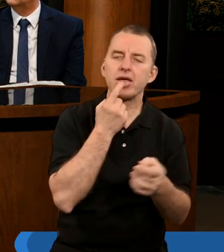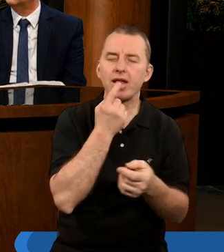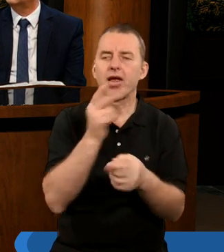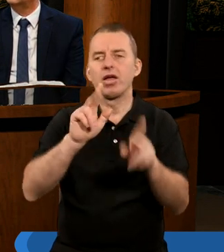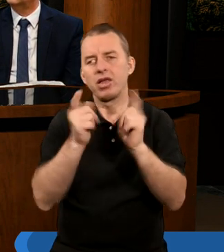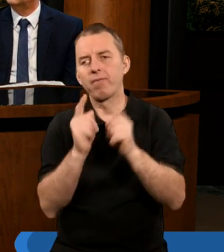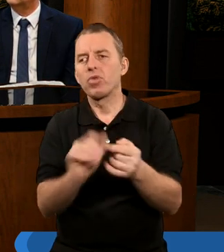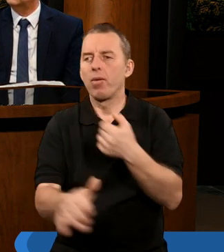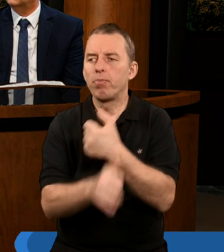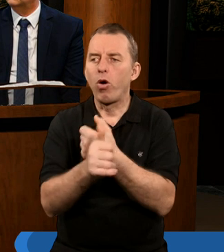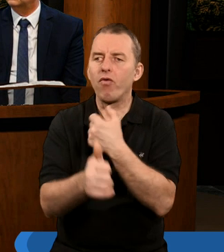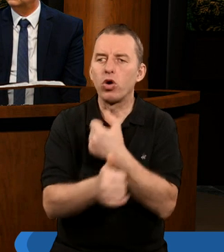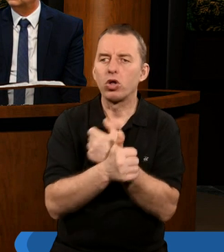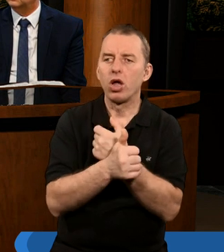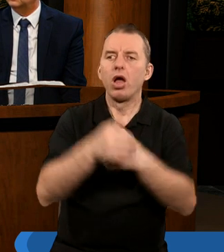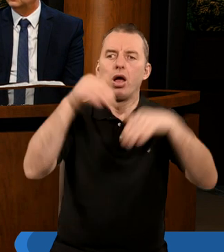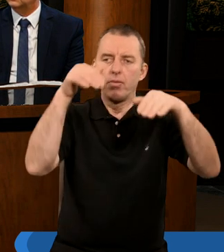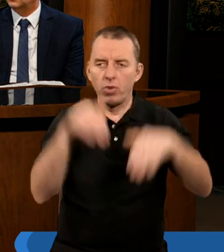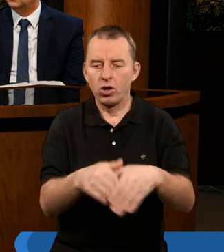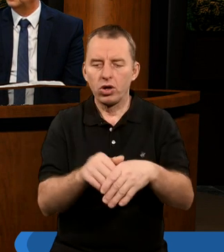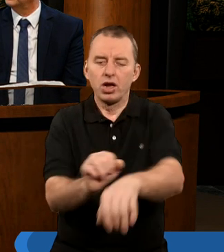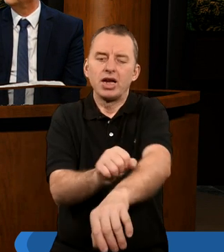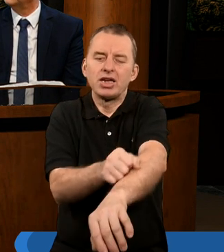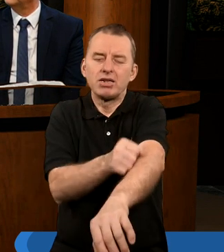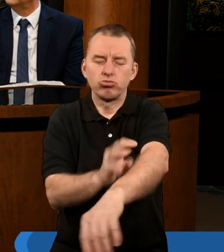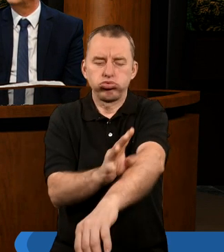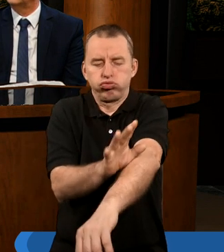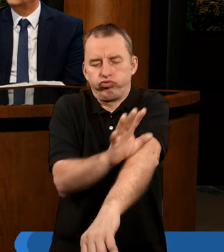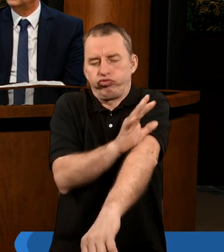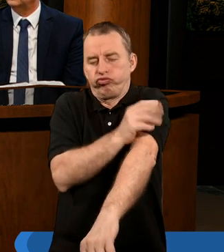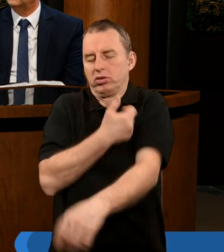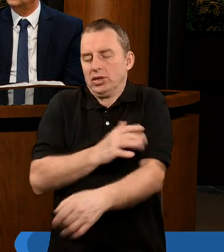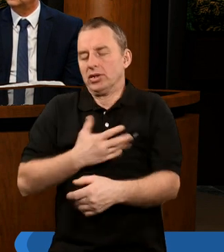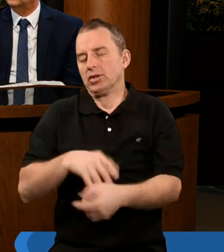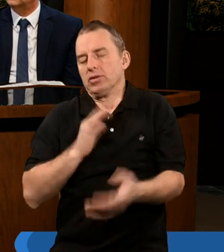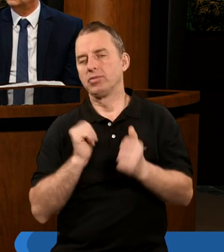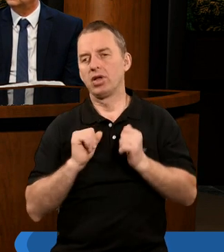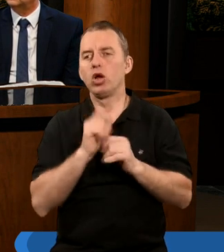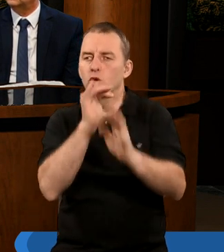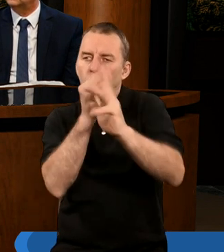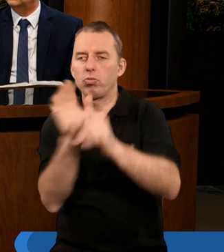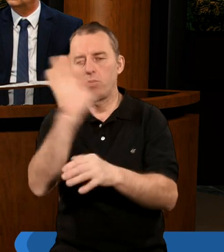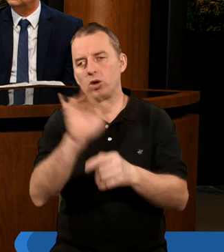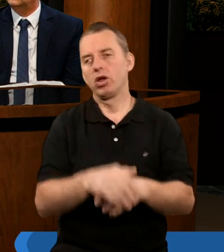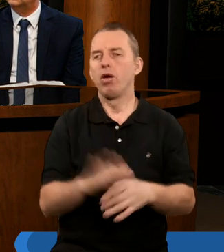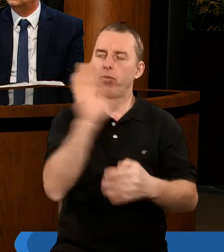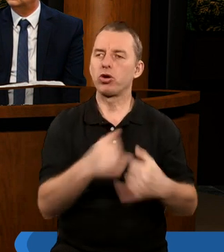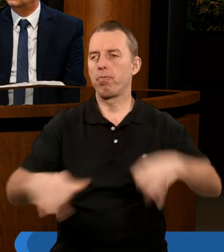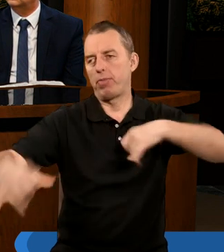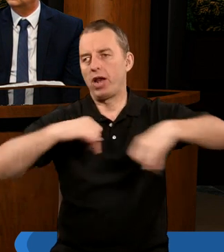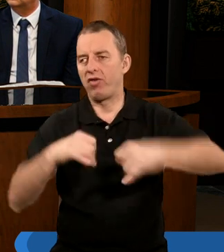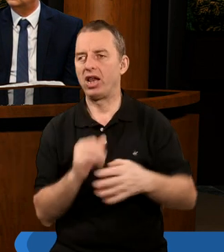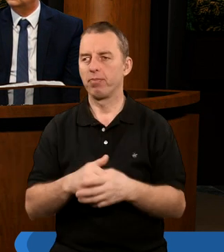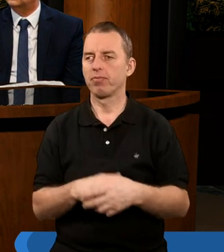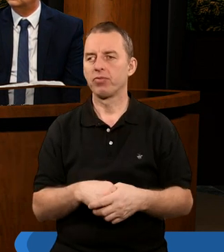językiem, który czasem powoduje może nawet gęsią skórkę, kończą się właśnie siódmą trąbą i Bożym panowaniem.